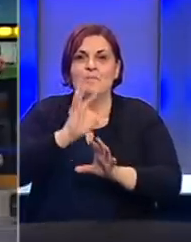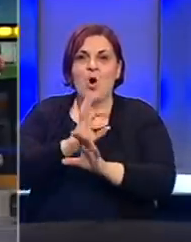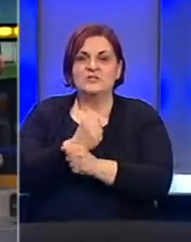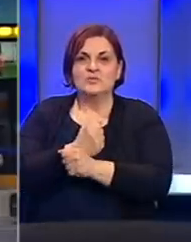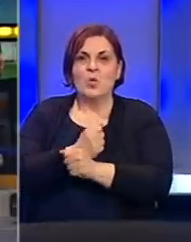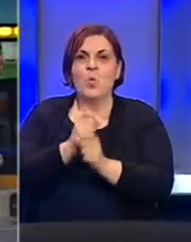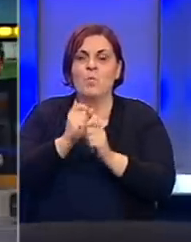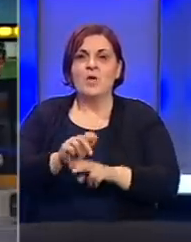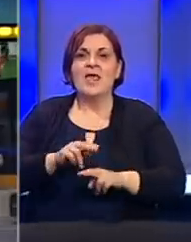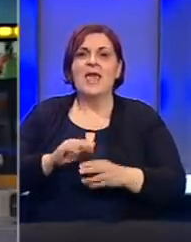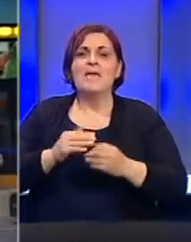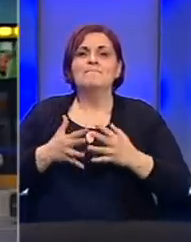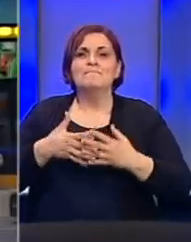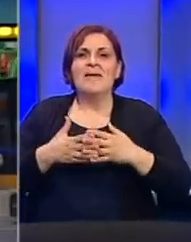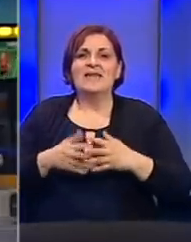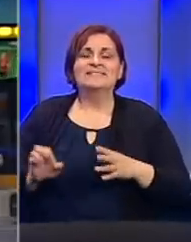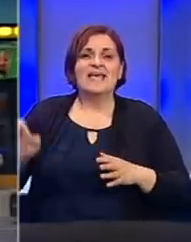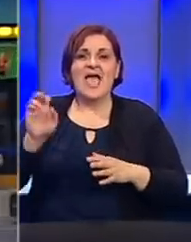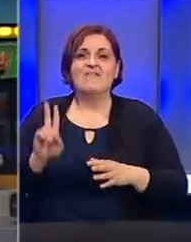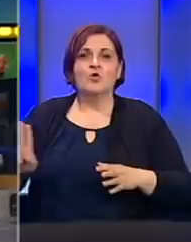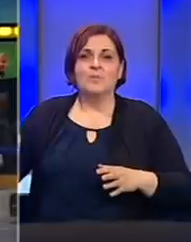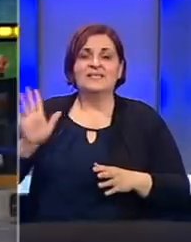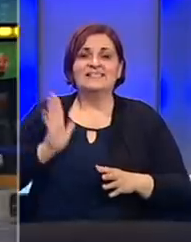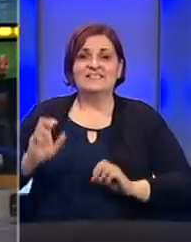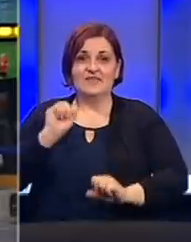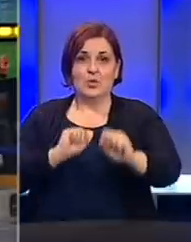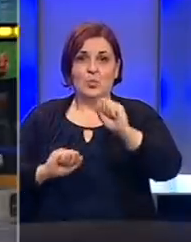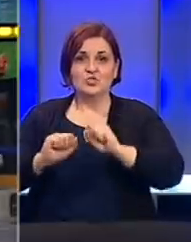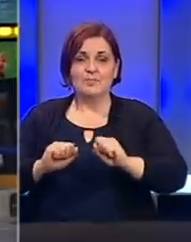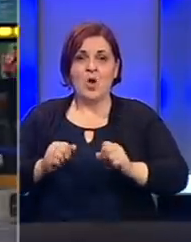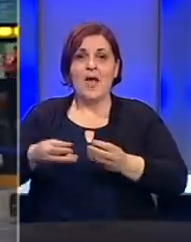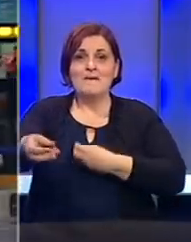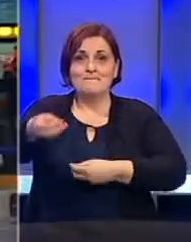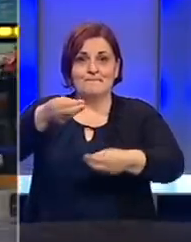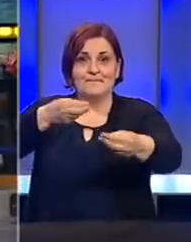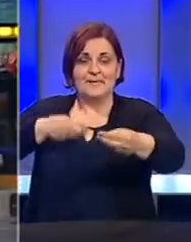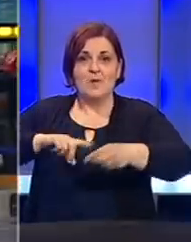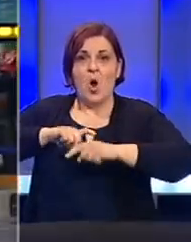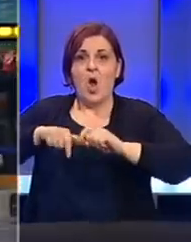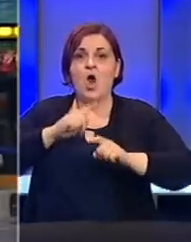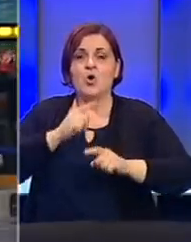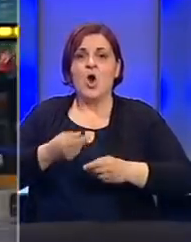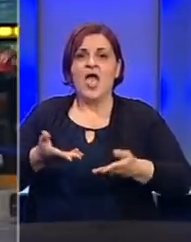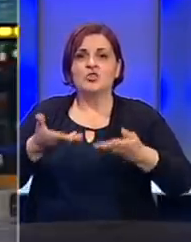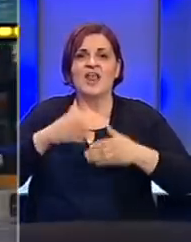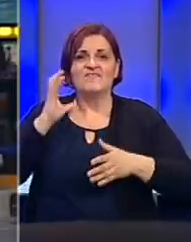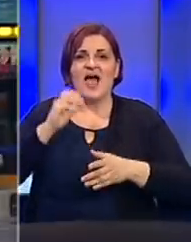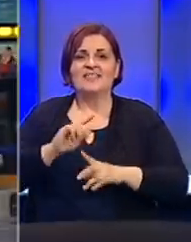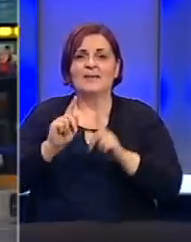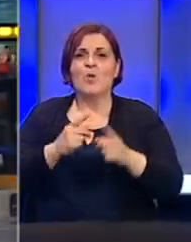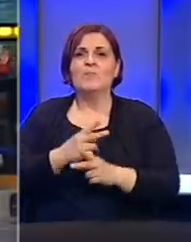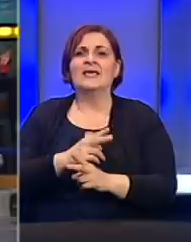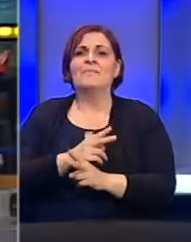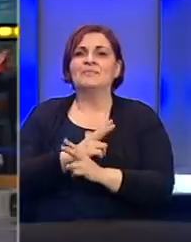Bosne i Hercegovine uputila putem mehanizma Europske unije za civilnu zaštitu primo predaja opreme koju je donirala Vlada